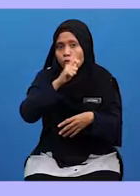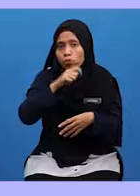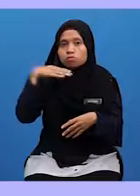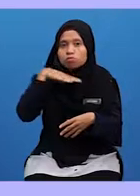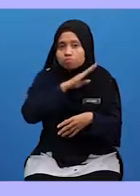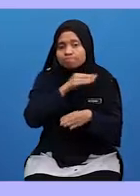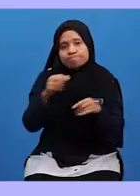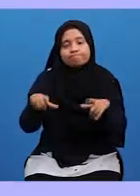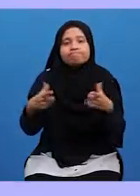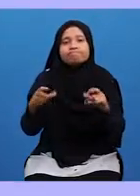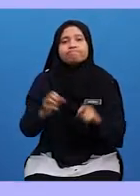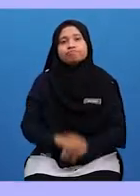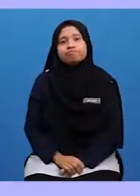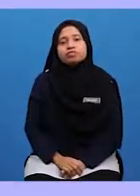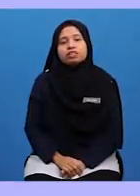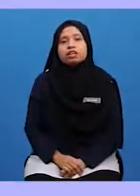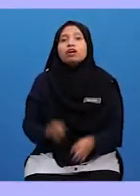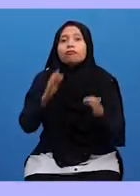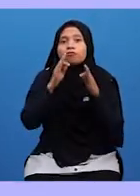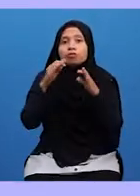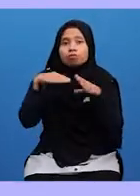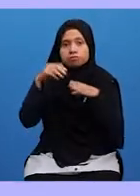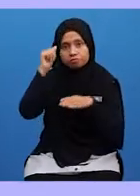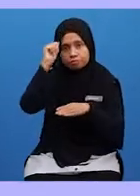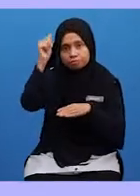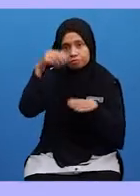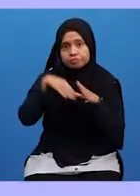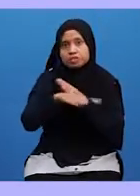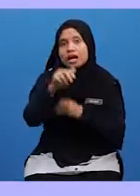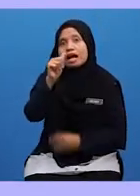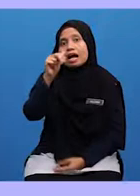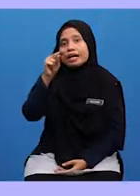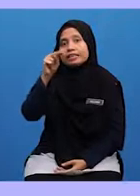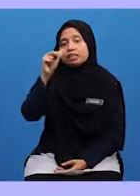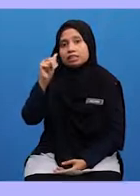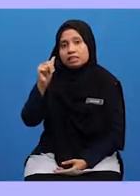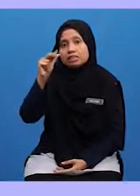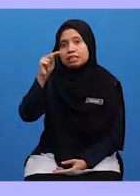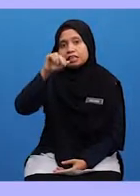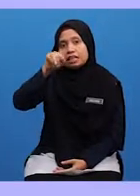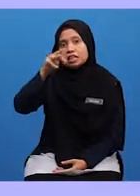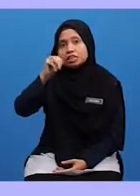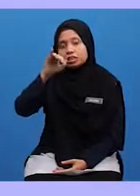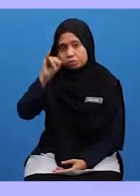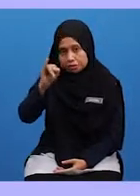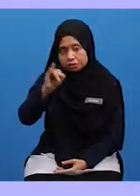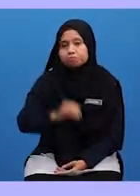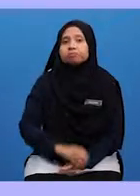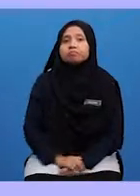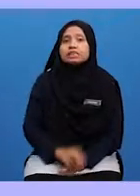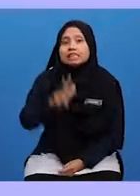sebagainya Firman Allah Dalam surah Al-Najmi Yang ke-19 Ayat yang ketiga